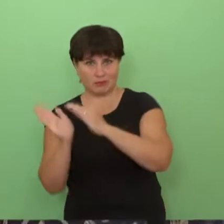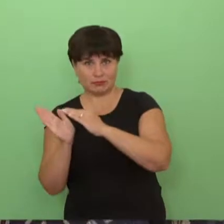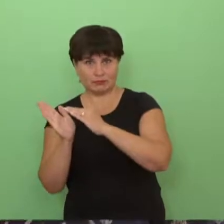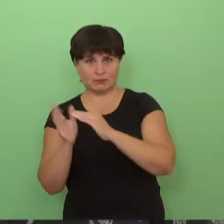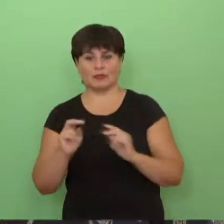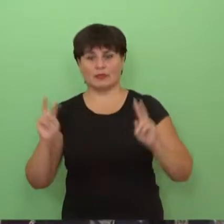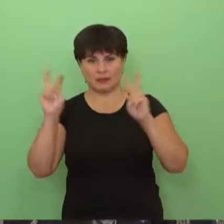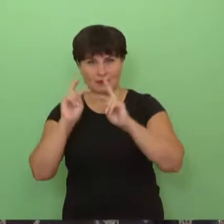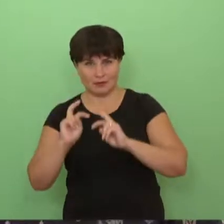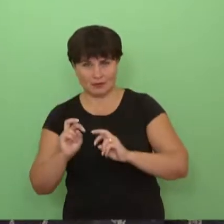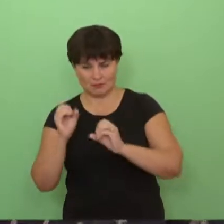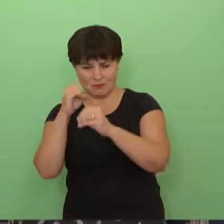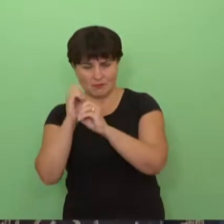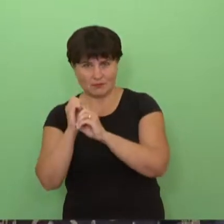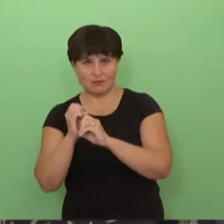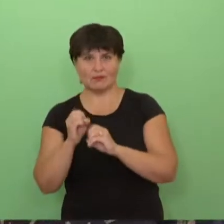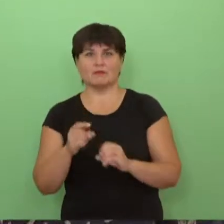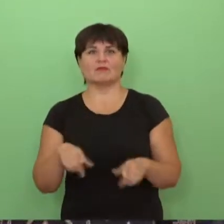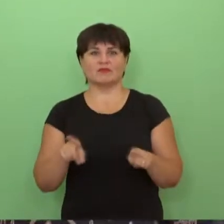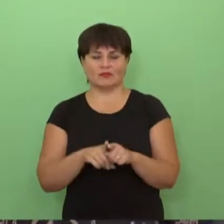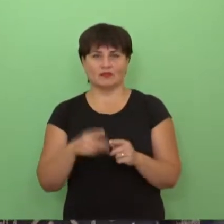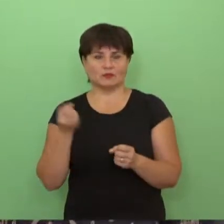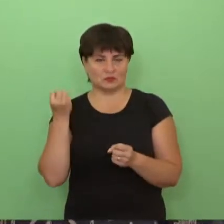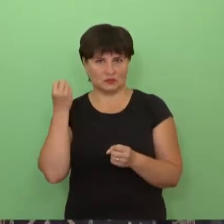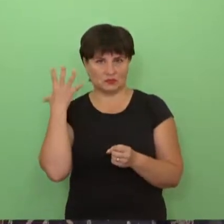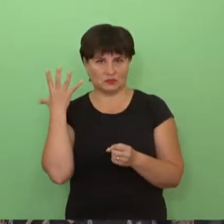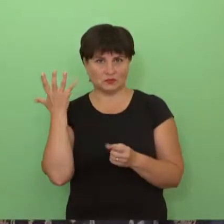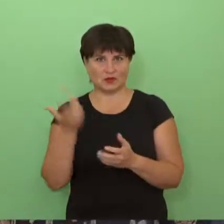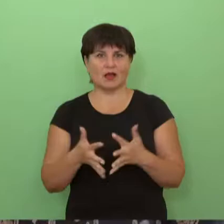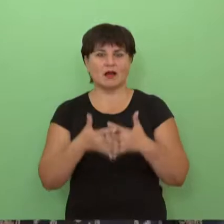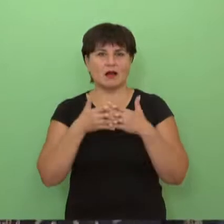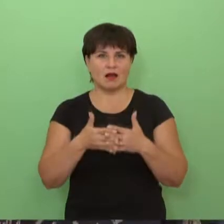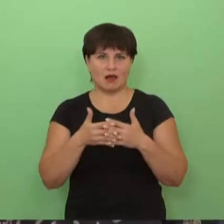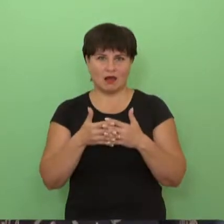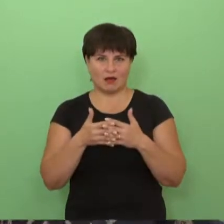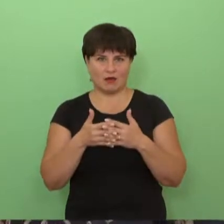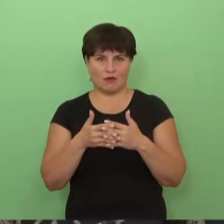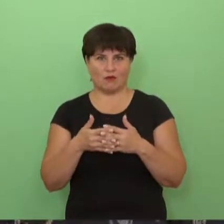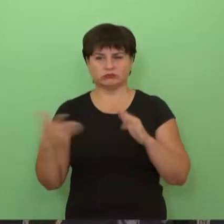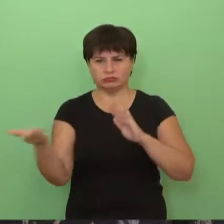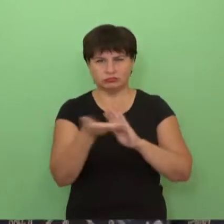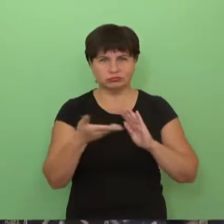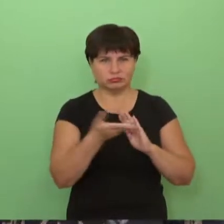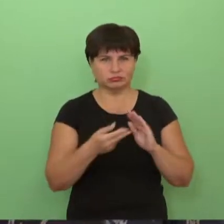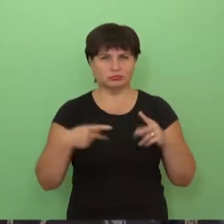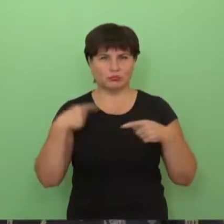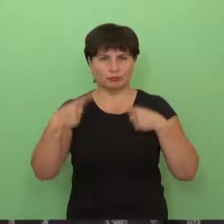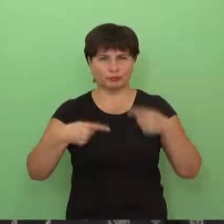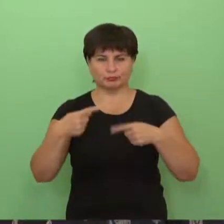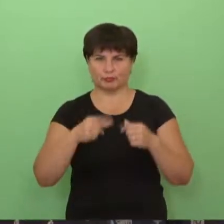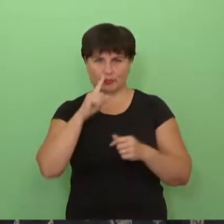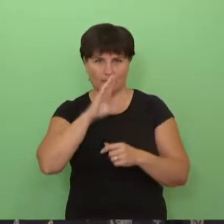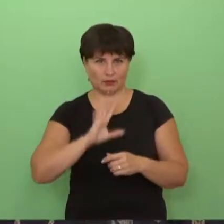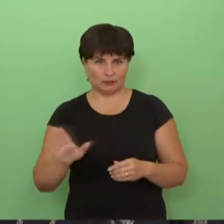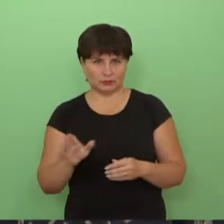gražinoj žemė. Ir supratom, kad rekordinio dėlės nebus ir dar taip optimistiškai vertinom, kad dėlės bus